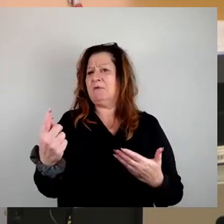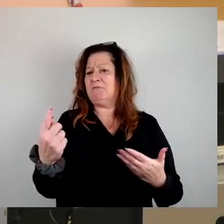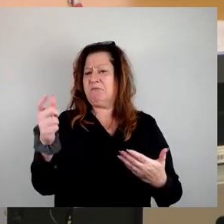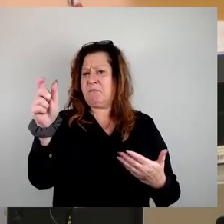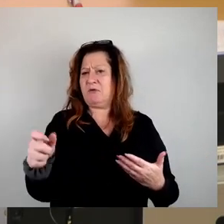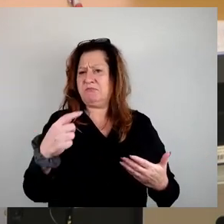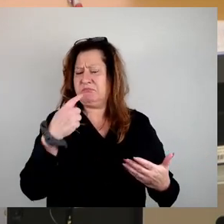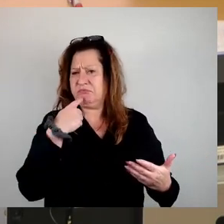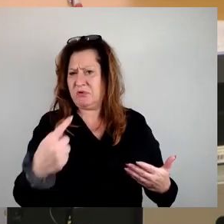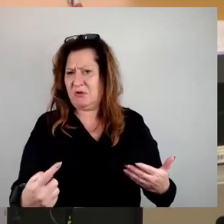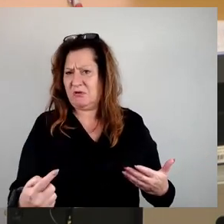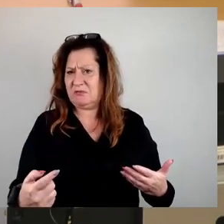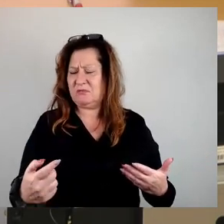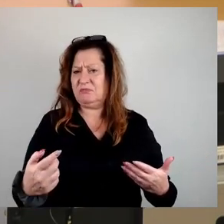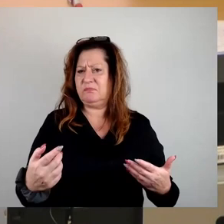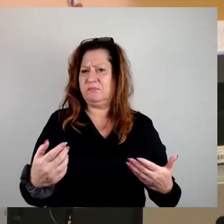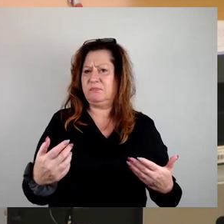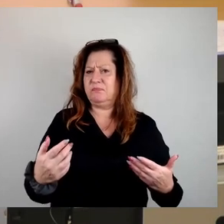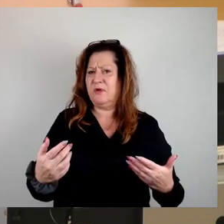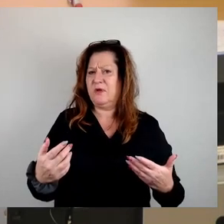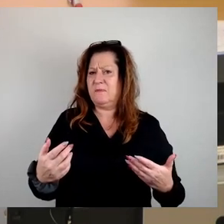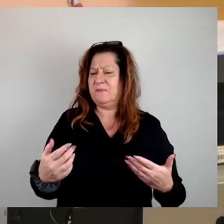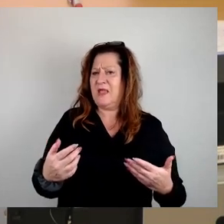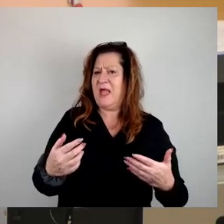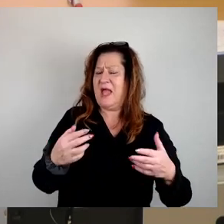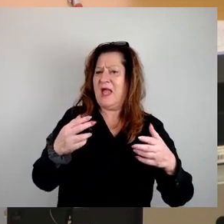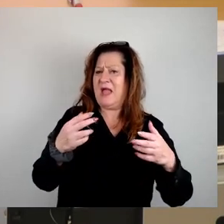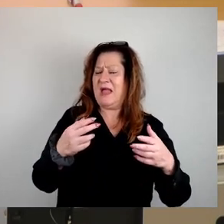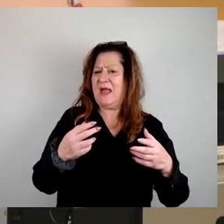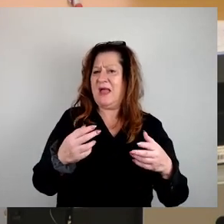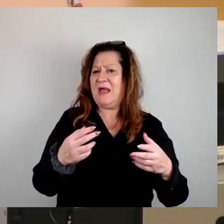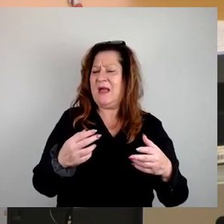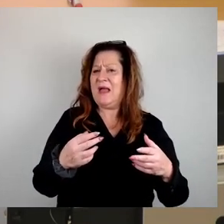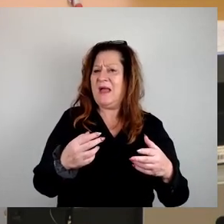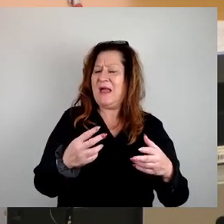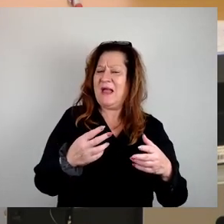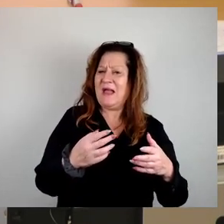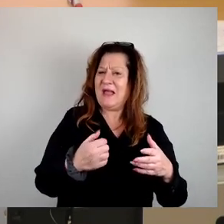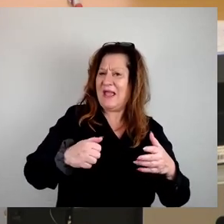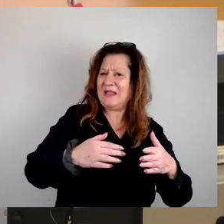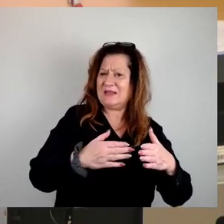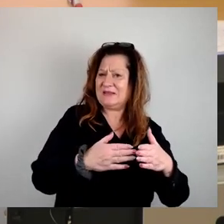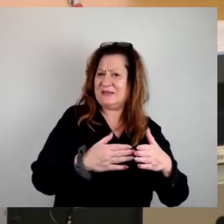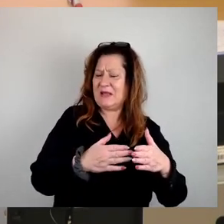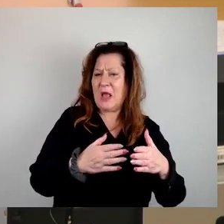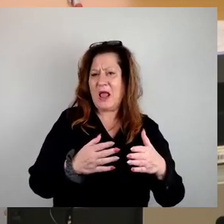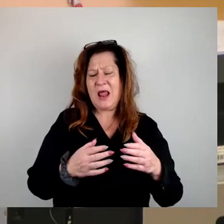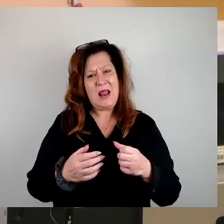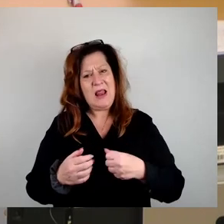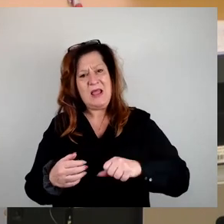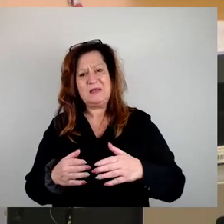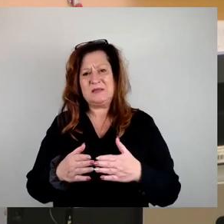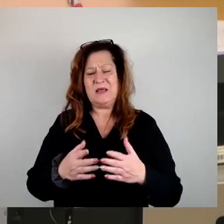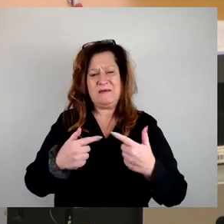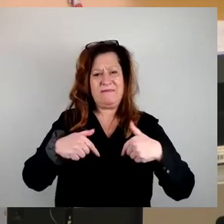von bestimmten rechten oder linken Ecken, kann ich nur sagen, wir Freien stehen in der Mitte. Wir brauchen uns das